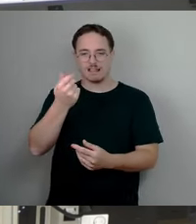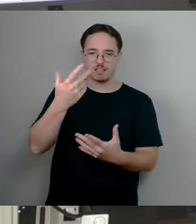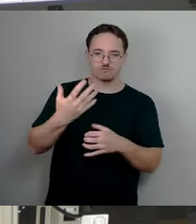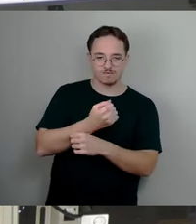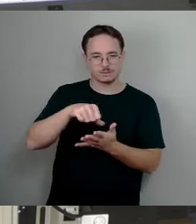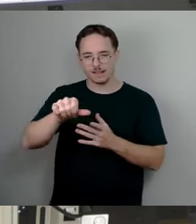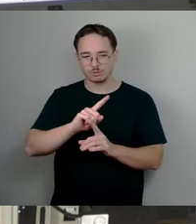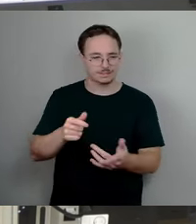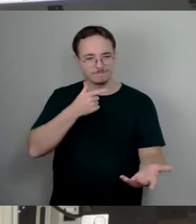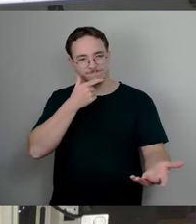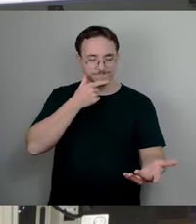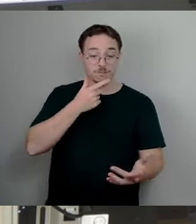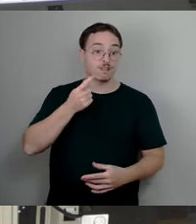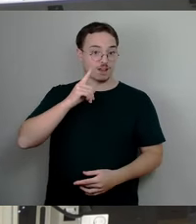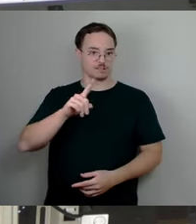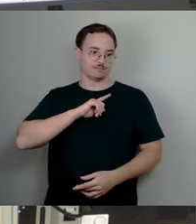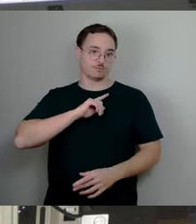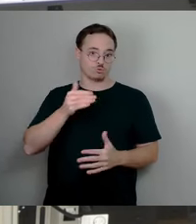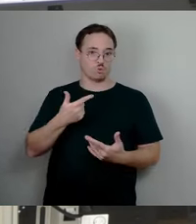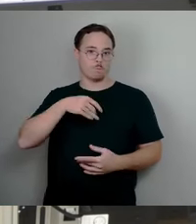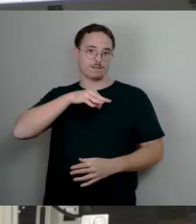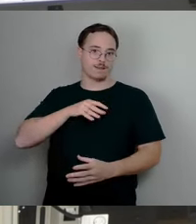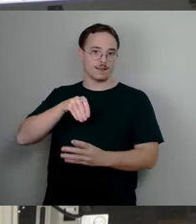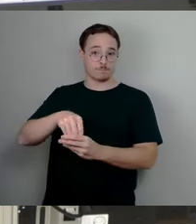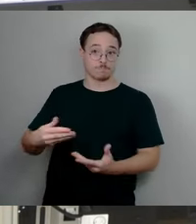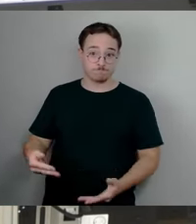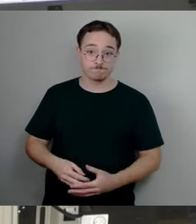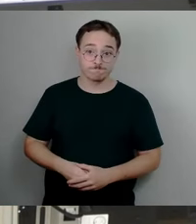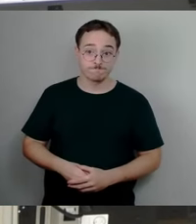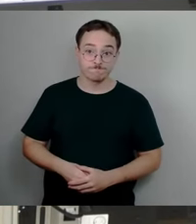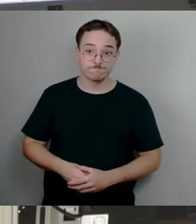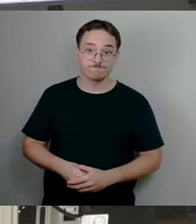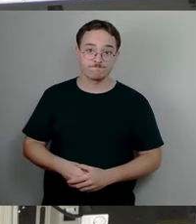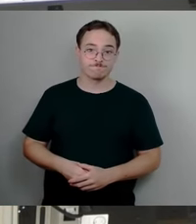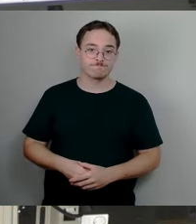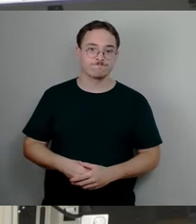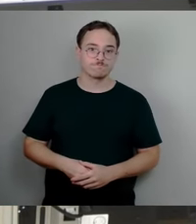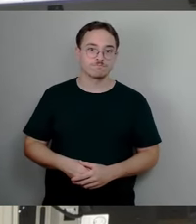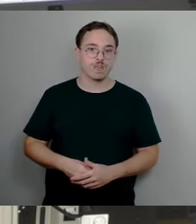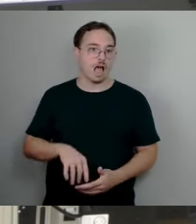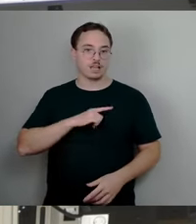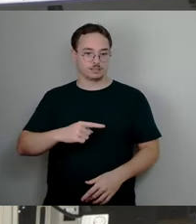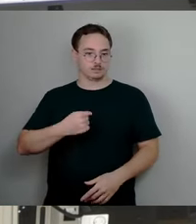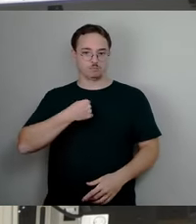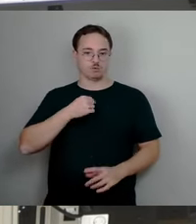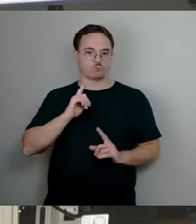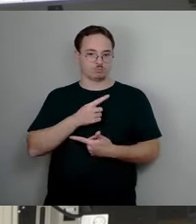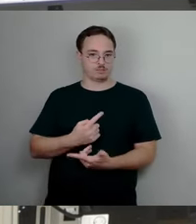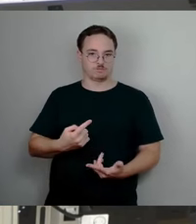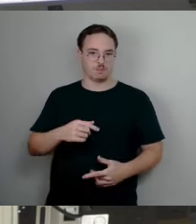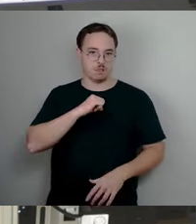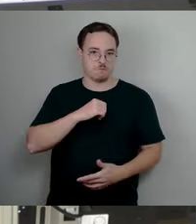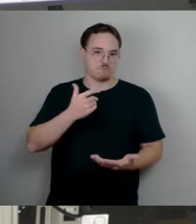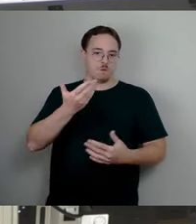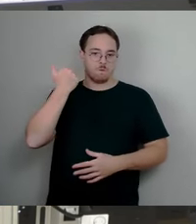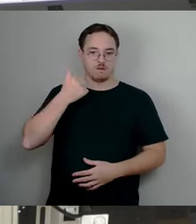weiß, wovon ich spreche. Ich gehöre nämlich zu einer solchen Partei. Zugegeben, es müsste mich nicht jucken, denn mich würde der Vorschlag nicht betreffen,